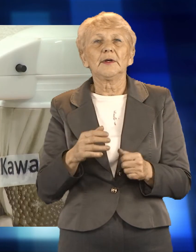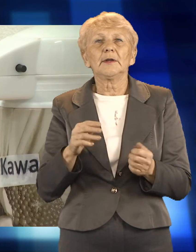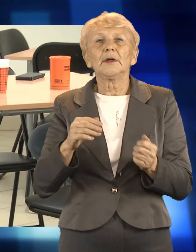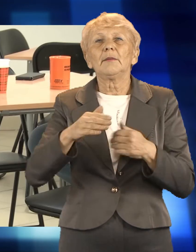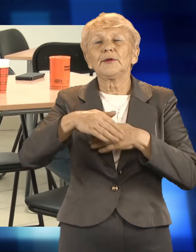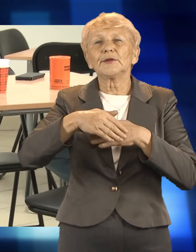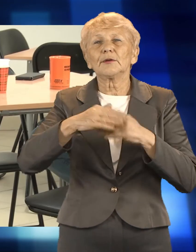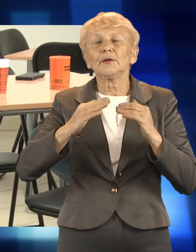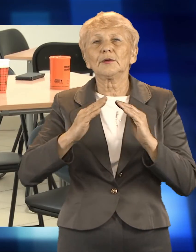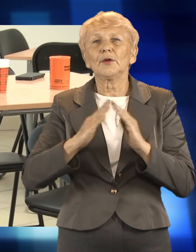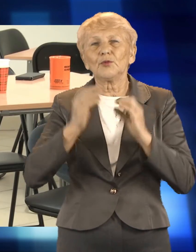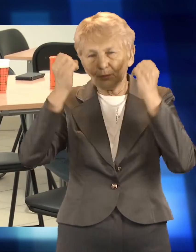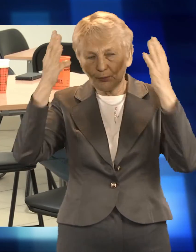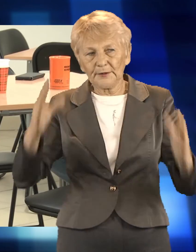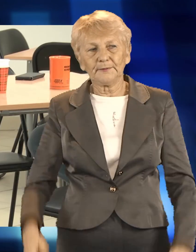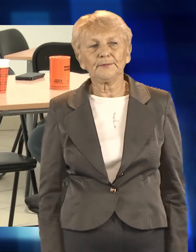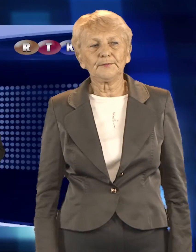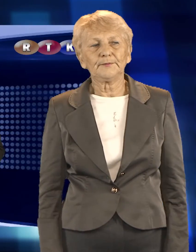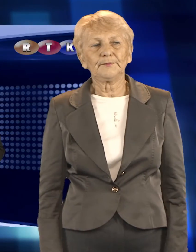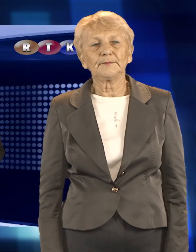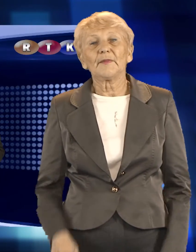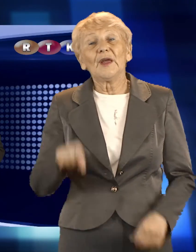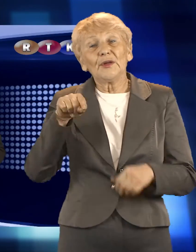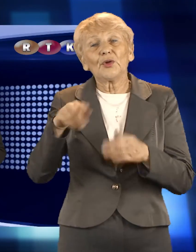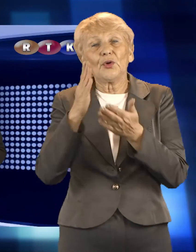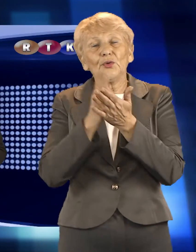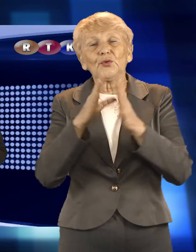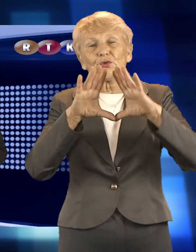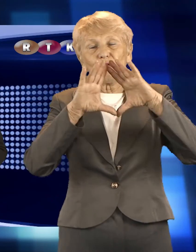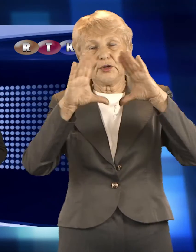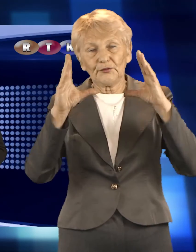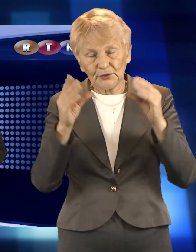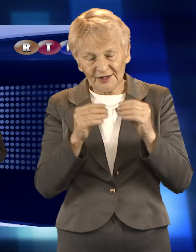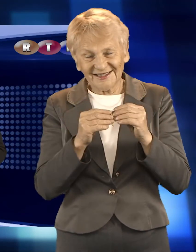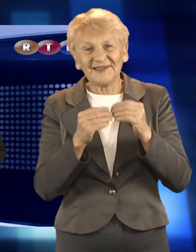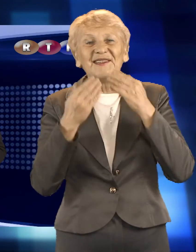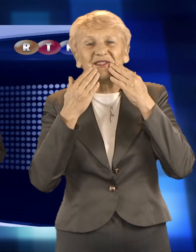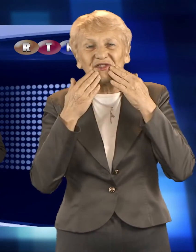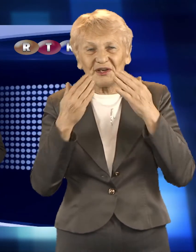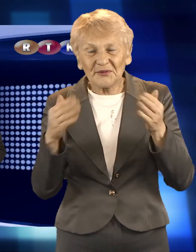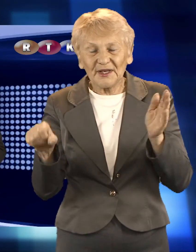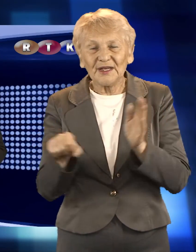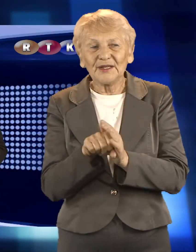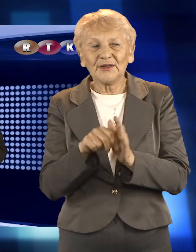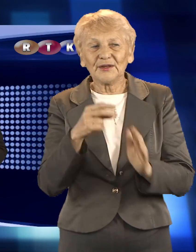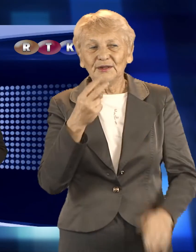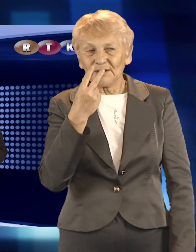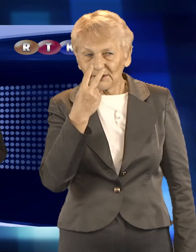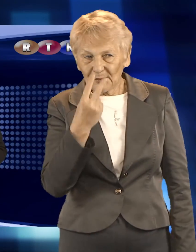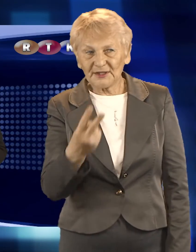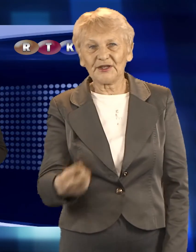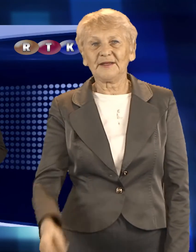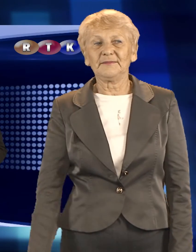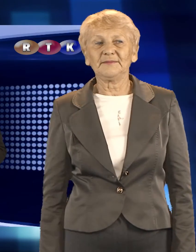bezdomnych będzie otwarta do końca marca. W dzisiejszym wydaniu Wiadomości dla niesłyszących to już wszystko. Dziękuję Państwu za